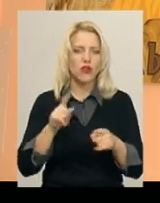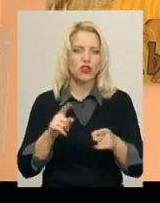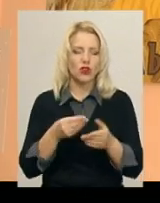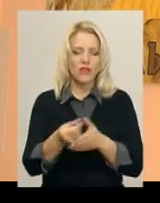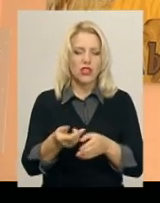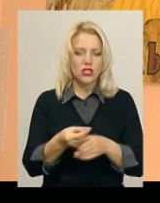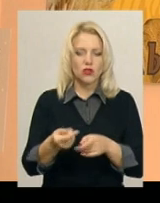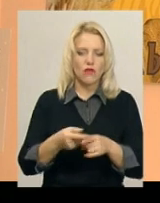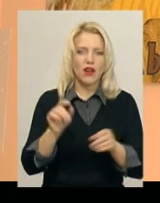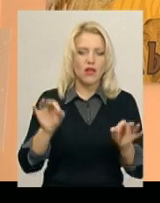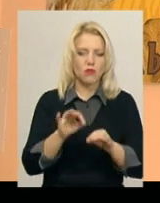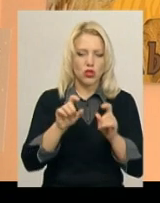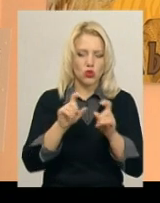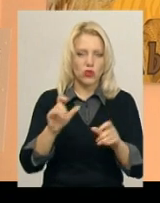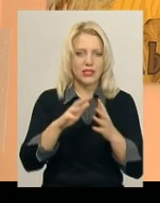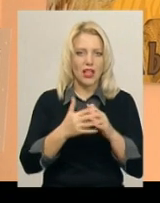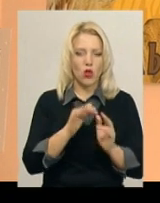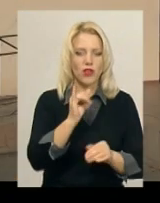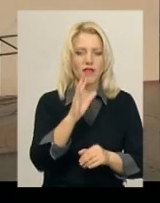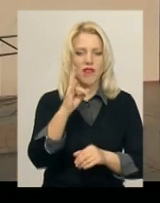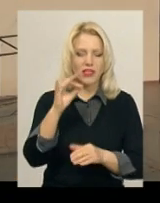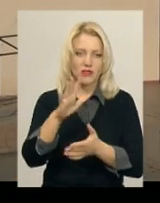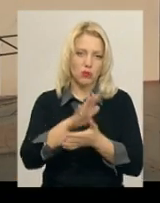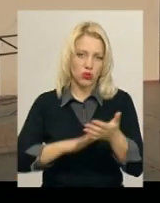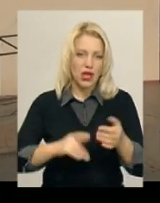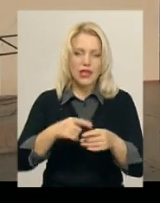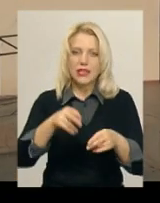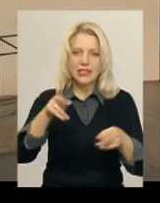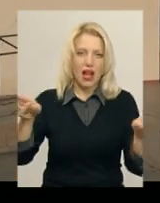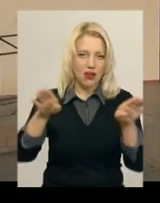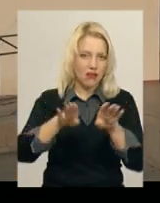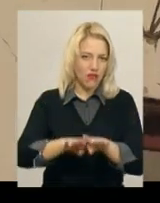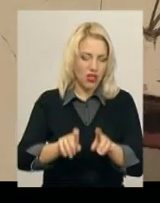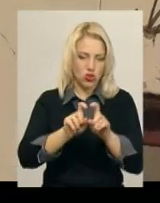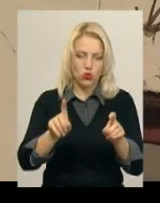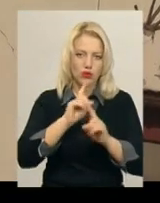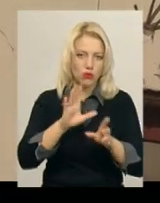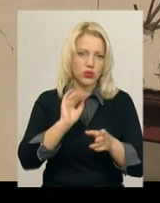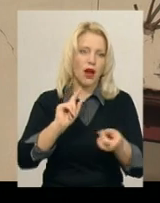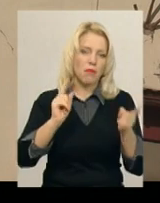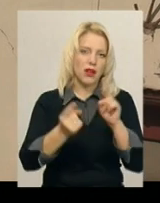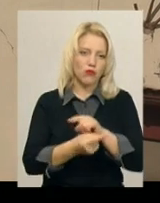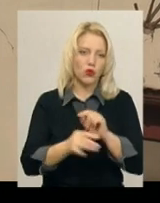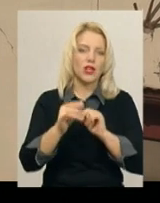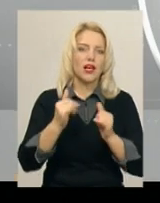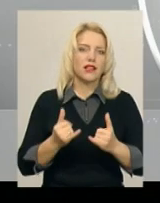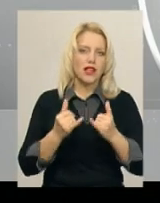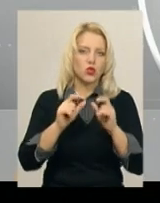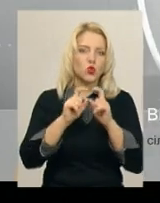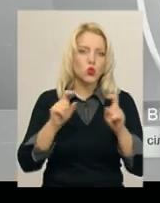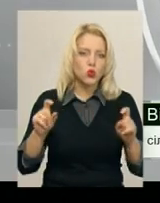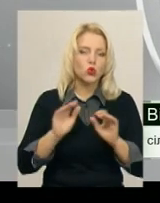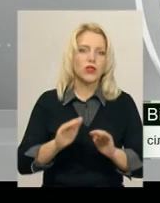школи у селі Іванківці продовжиться. Та додає, закривати мистецький навчальний заклад не будуть, а перетворять його на студію дитячої творчості.